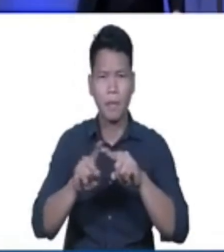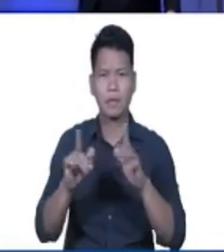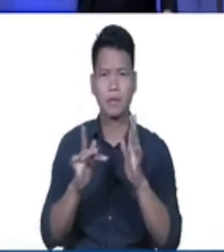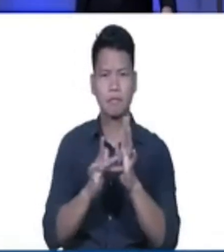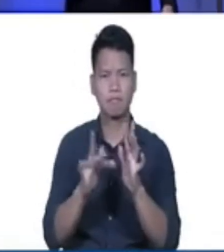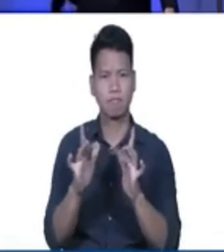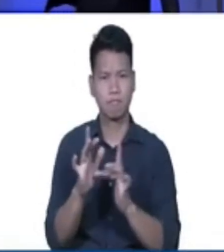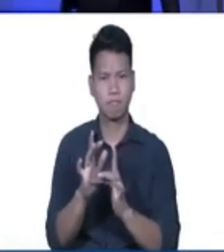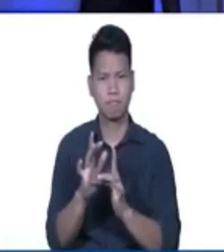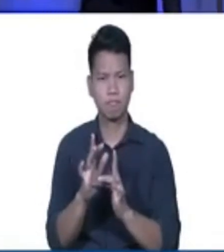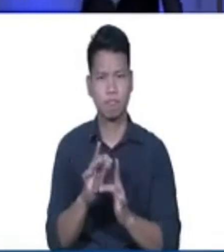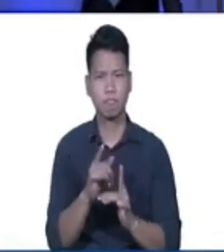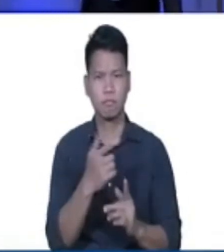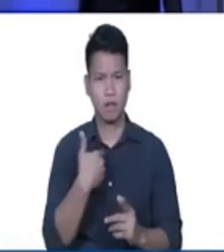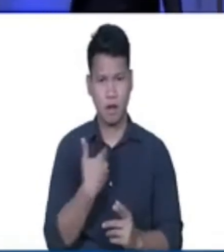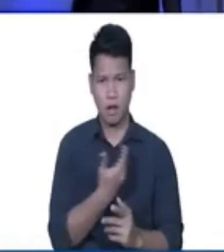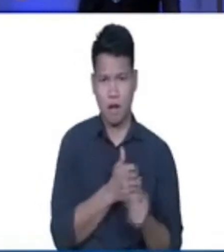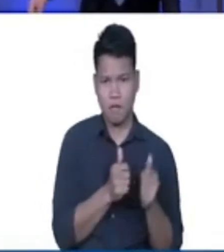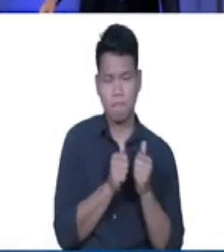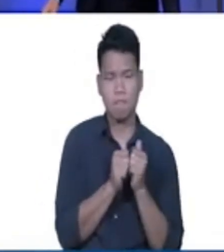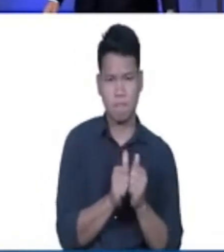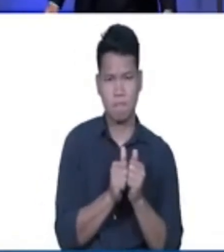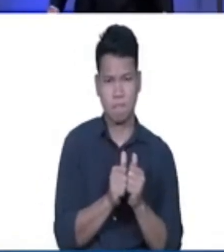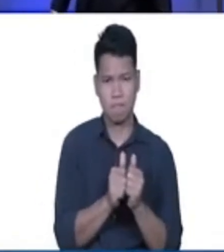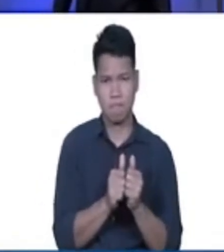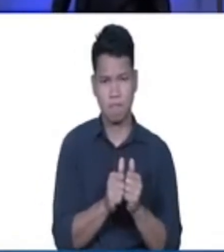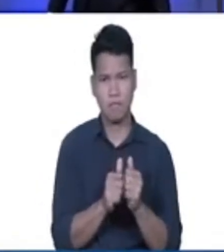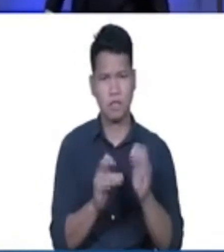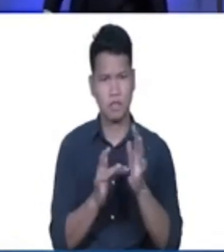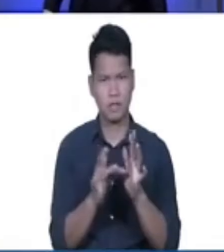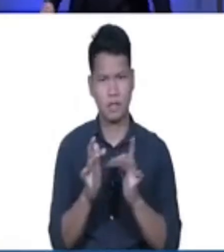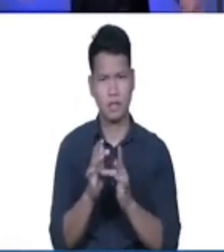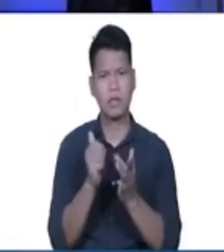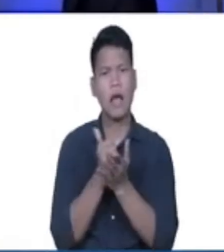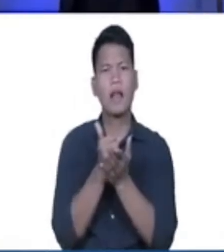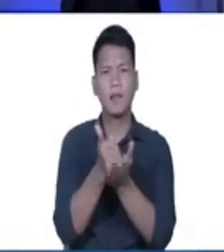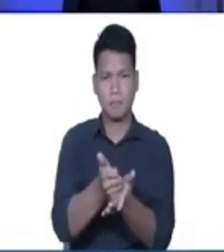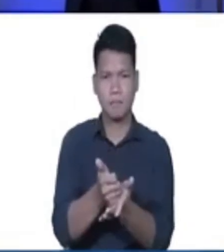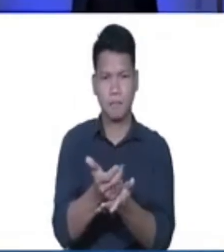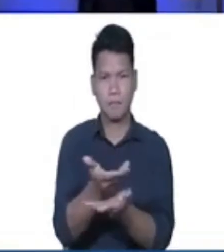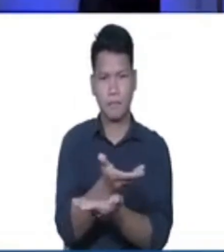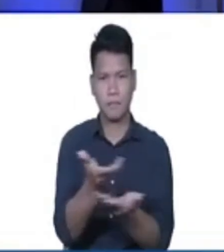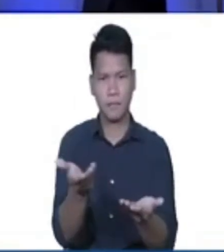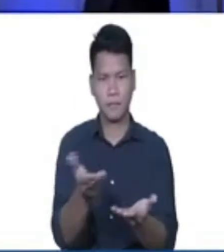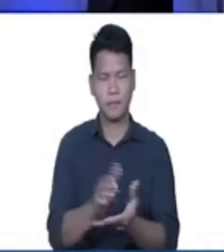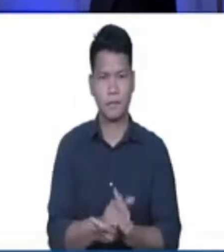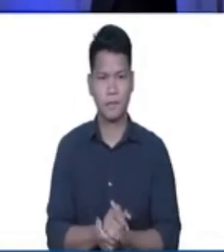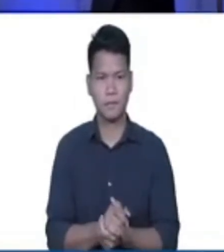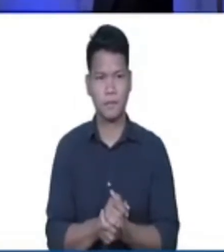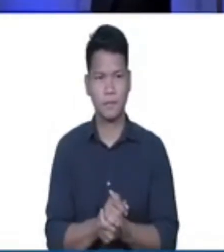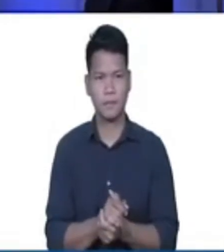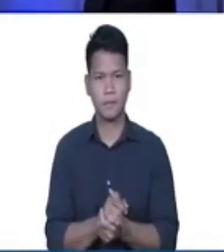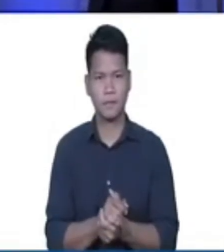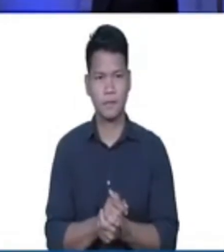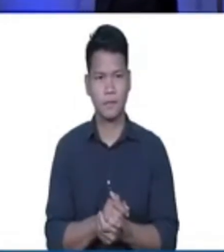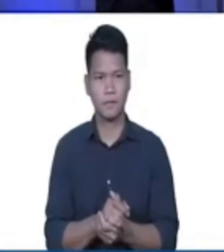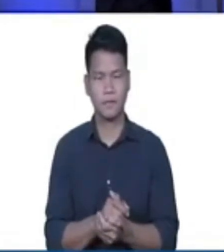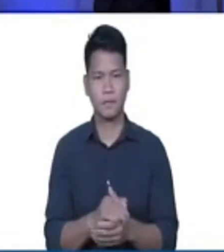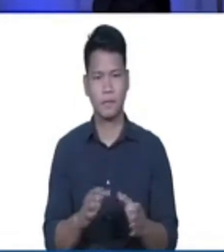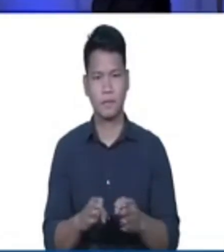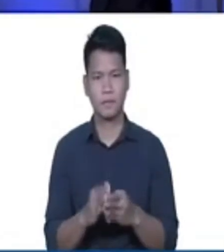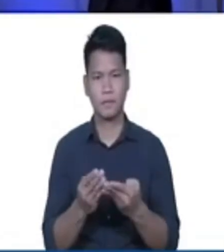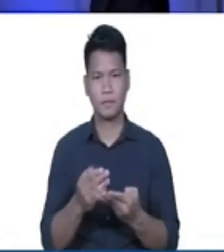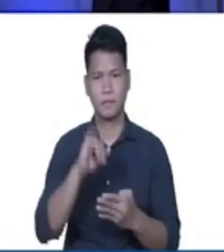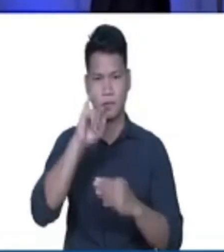is on our side. He is our helper. And the Bible says, Isaiah 41, verse 10, Fear